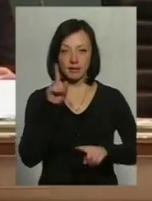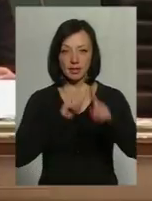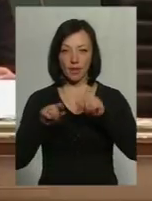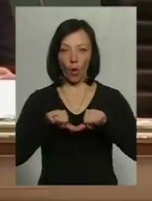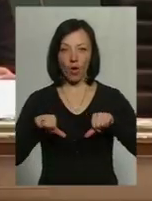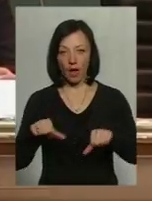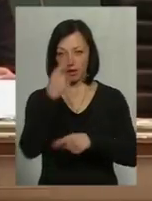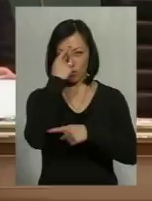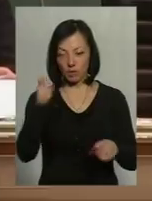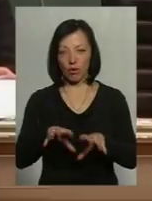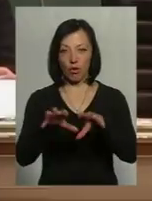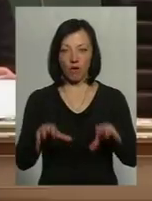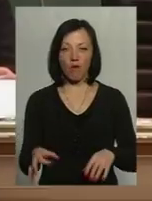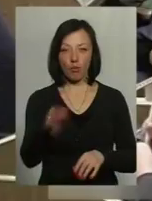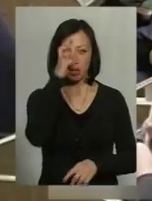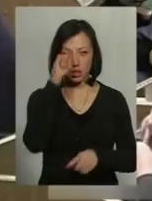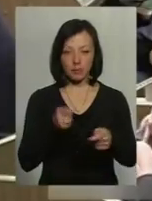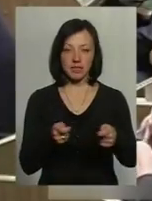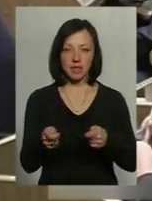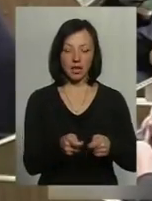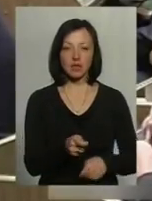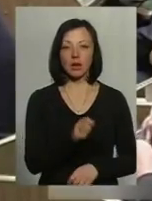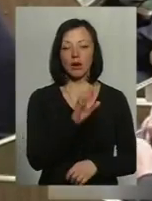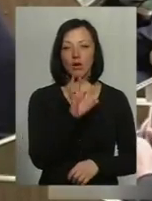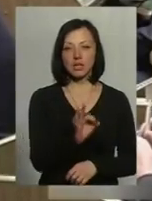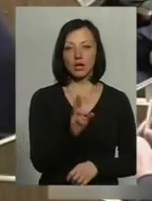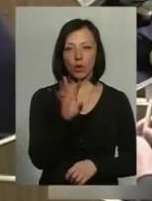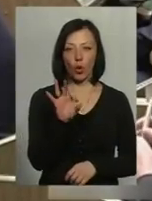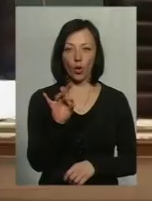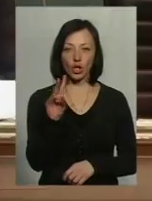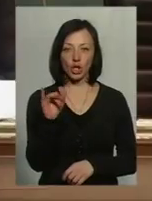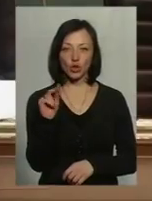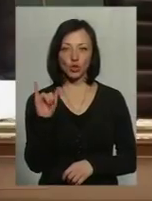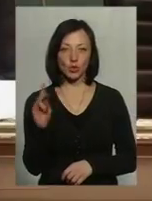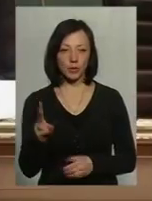колегії наголосив голова Хмельницької обласної державної адміністрації Олександр Корнійчук.